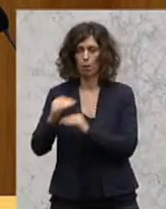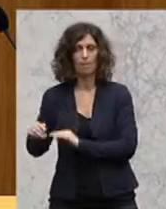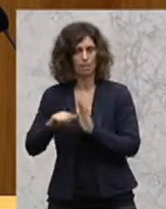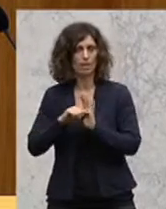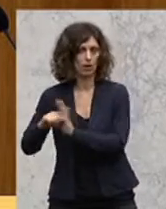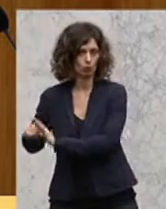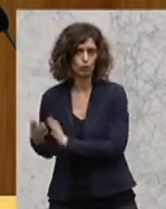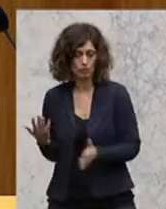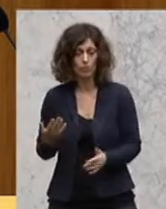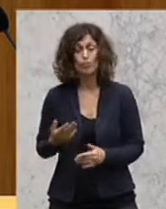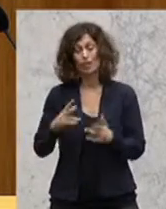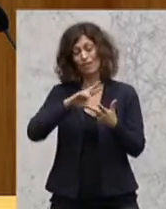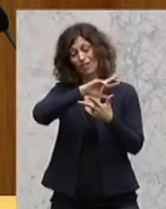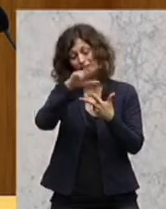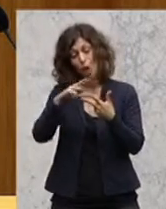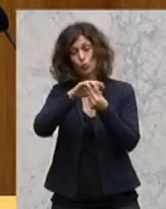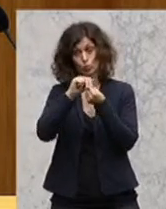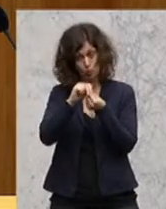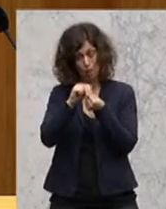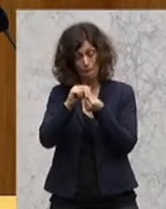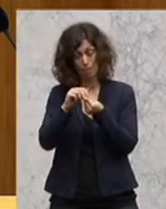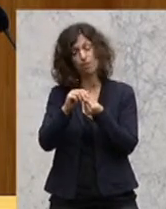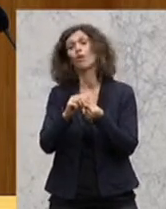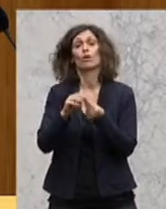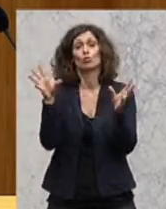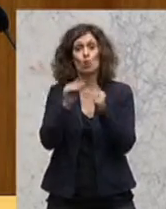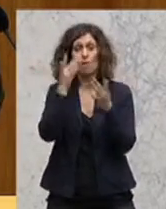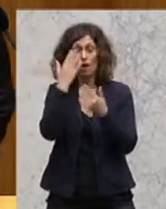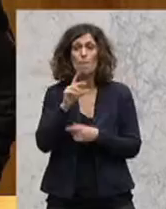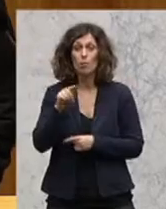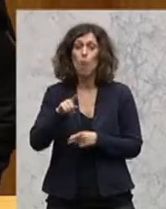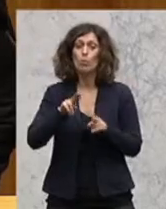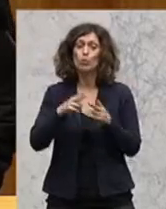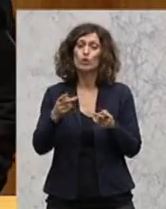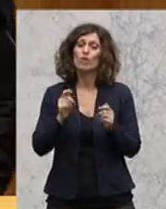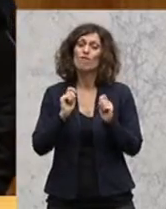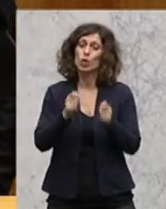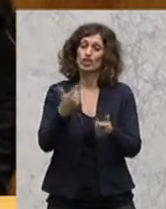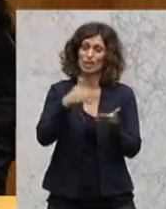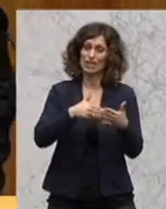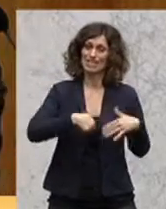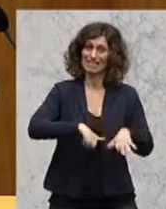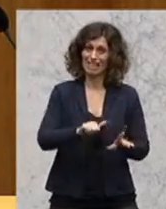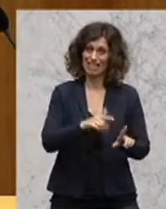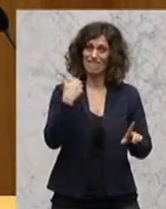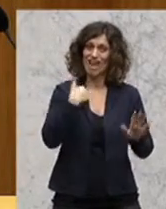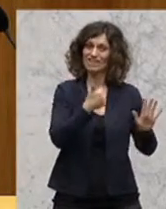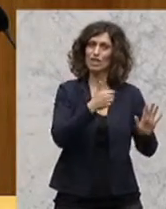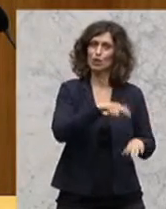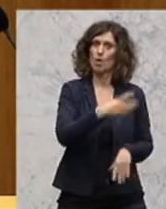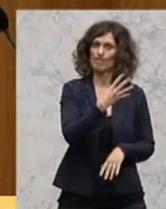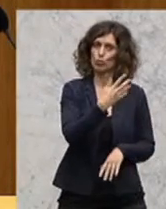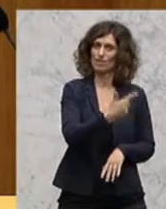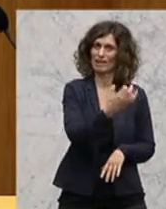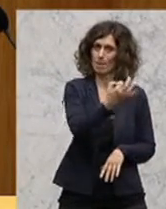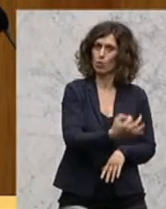drei Untergruppen zusammenrechnen, meine Damen und Herren, dann sind wir beim Bundesvoranschlag 2016 noch bei 6,24